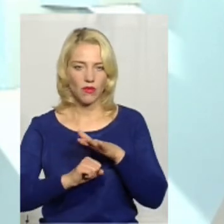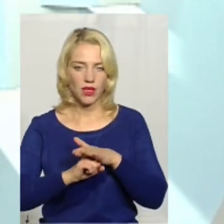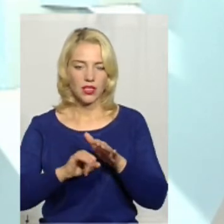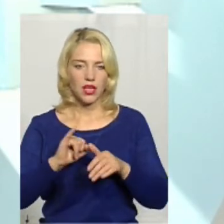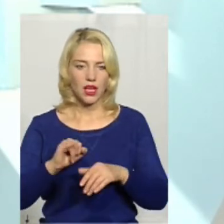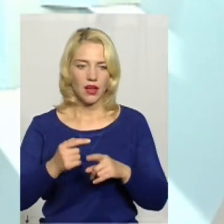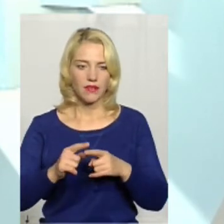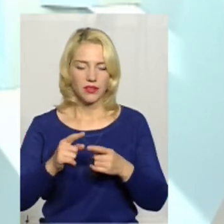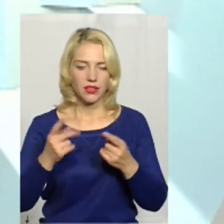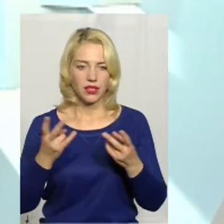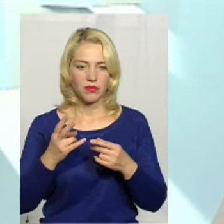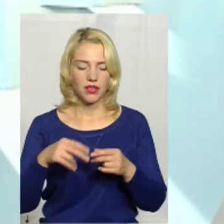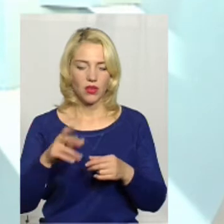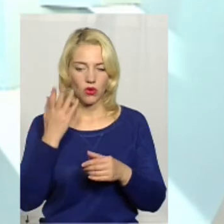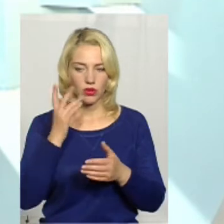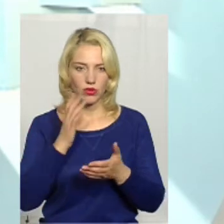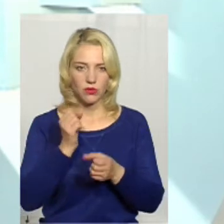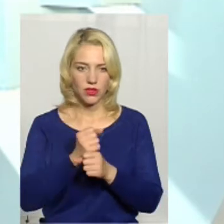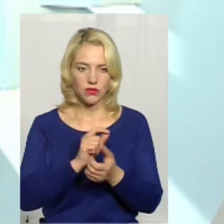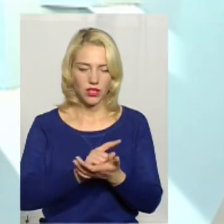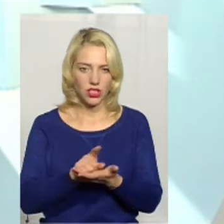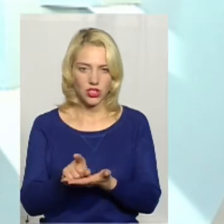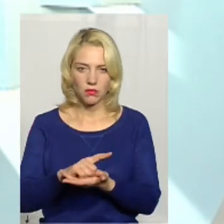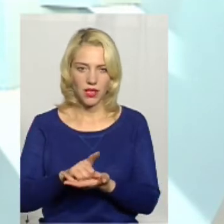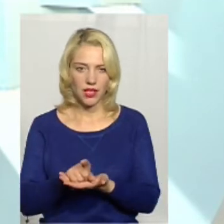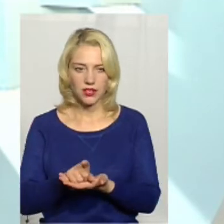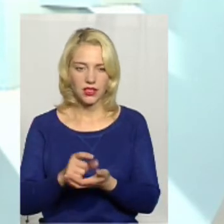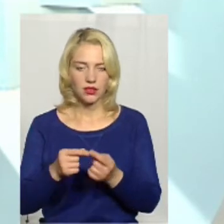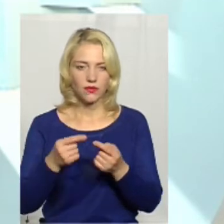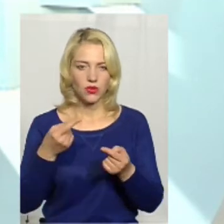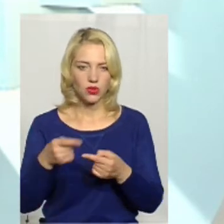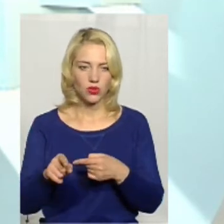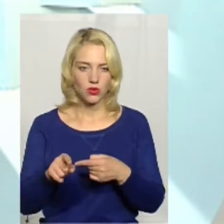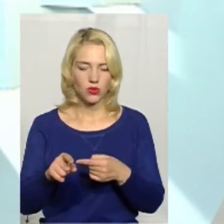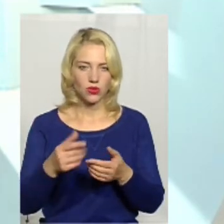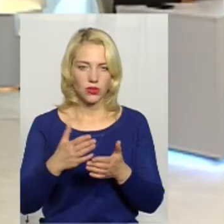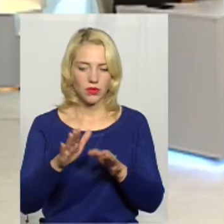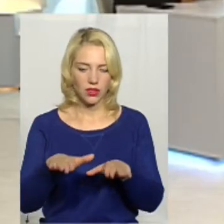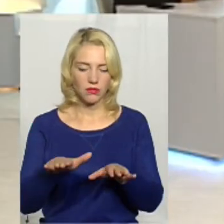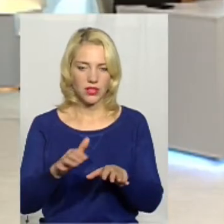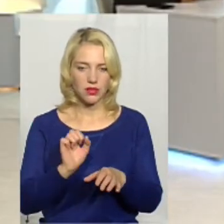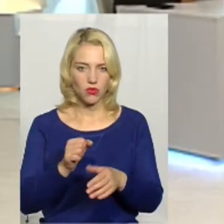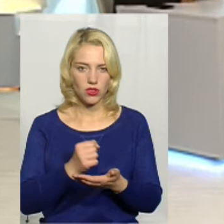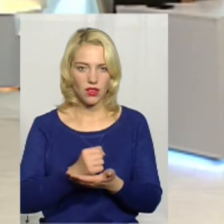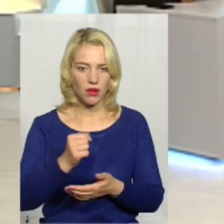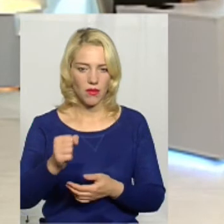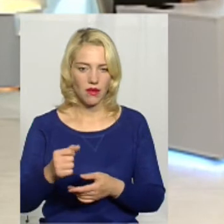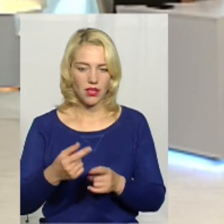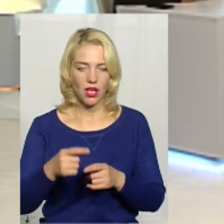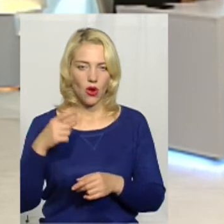А коли буде GPS працювати, другого тимчасово направити. Тобто,